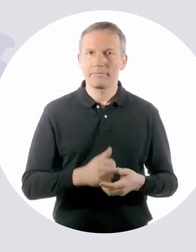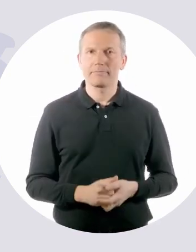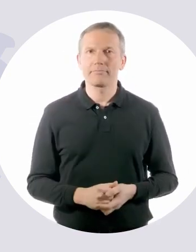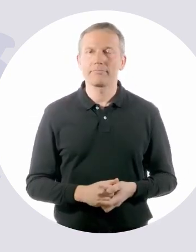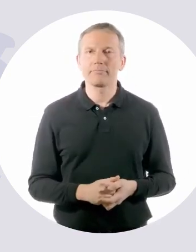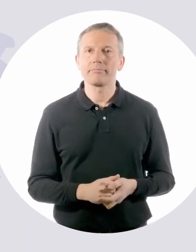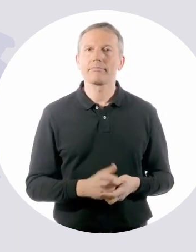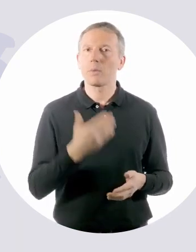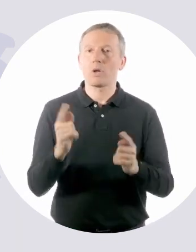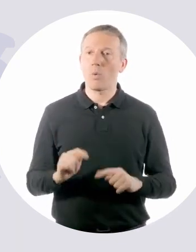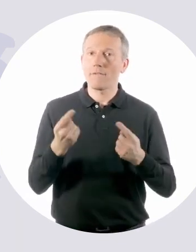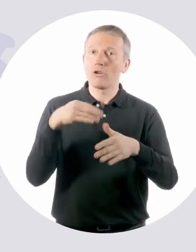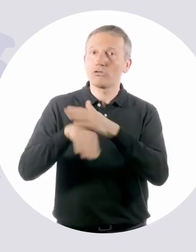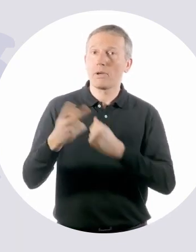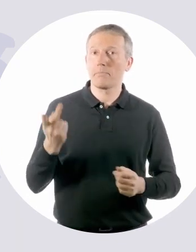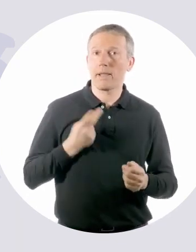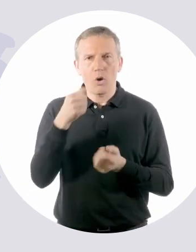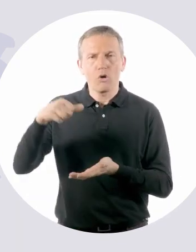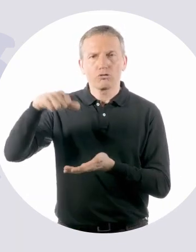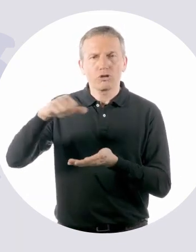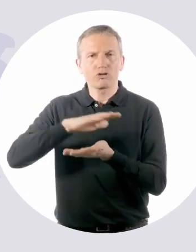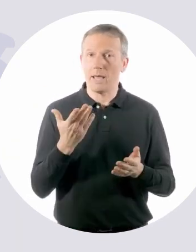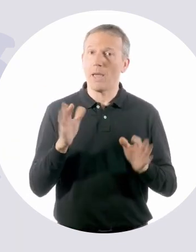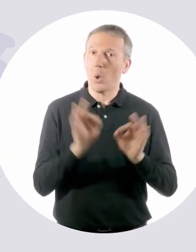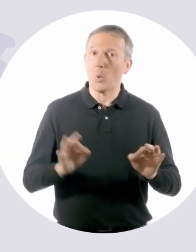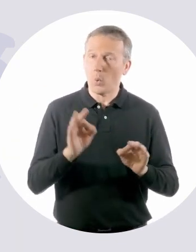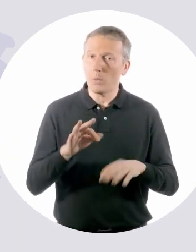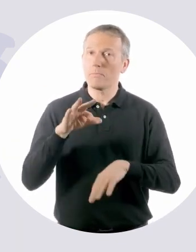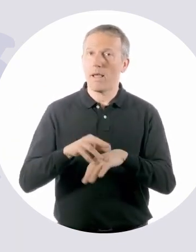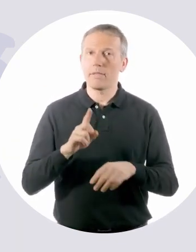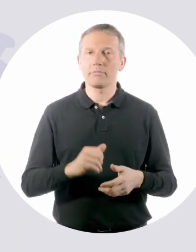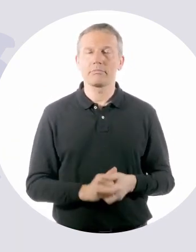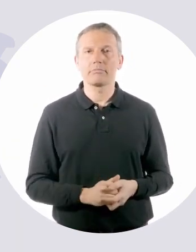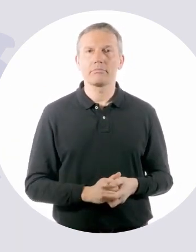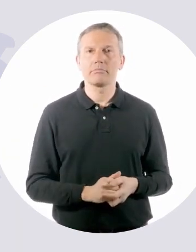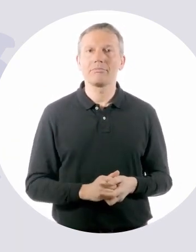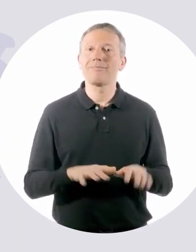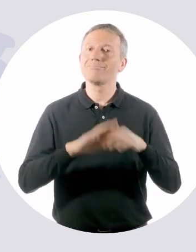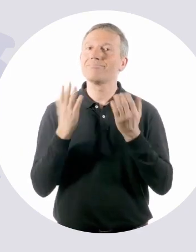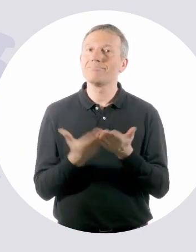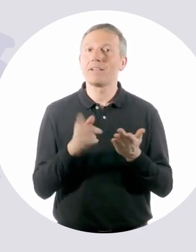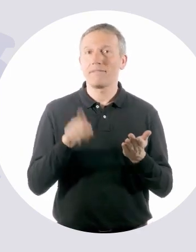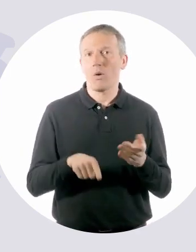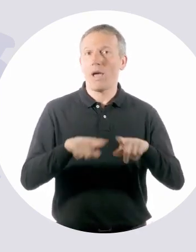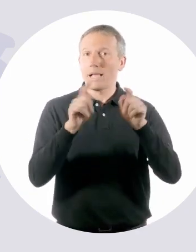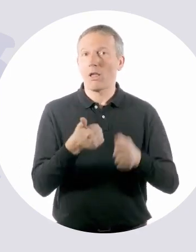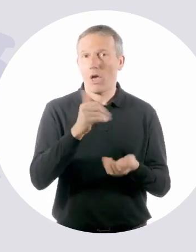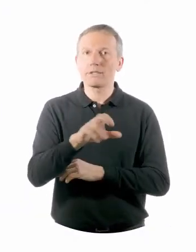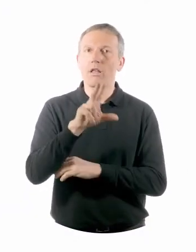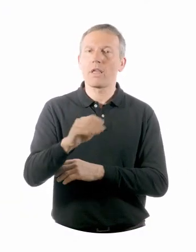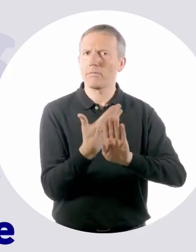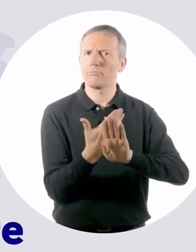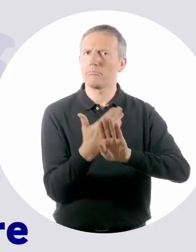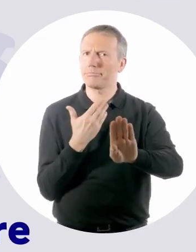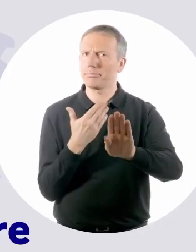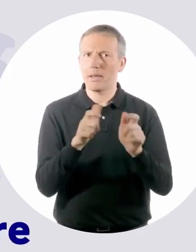enfants, puis jeter-les. Allez chez un professionnel du savon. Si vous n'avez pas de signe de la maladie, dans tous les cas, respectez